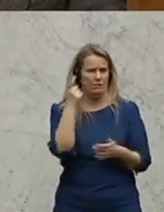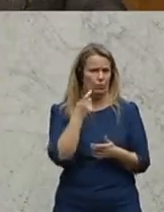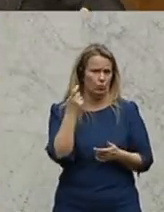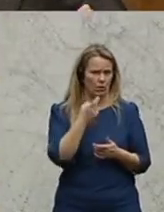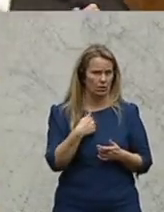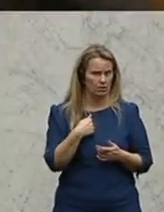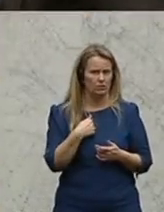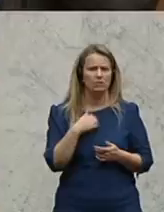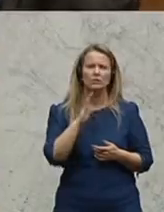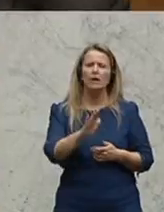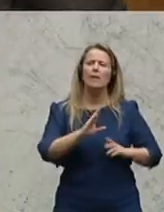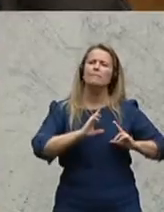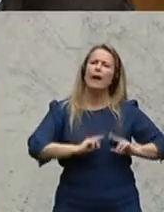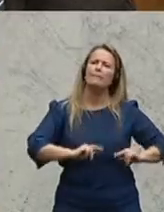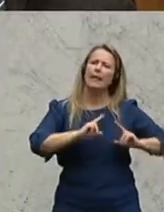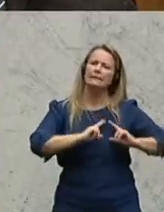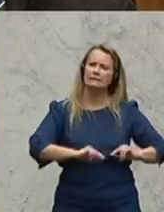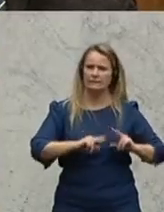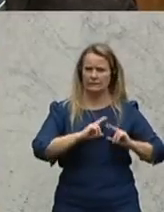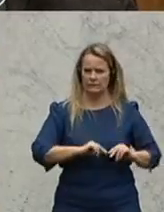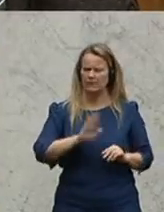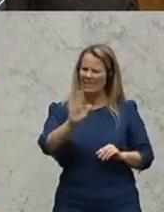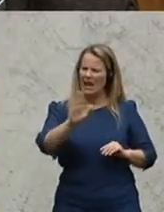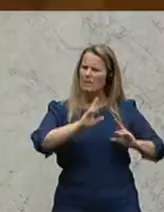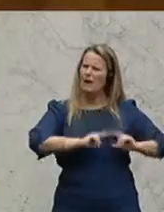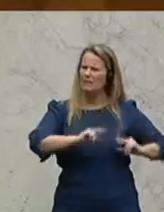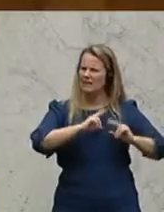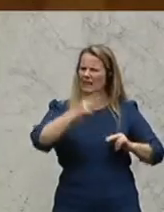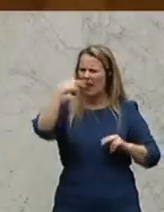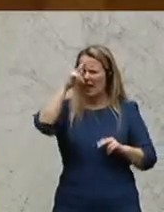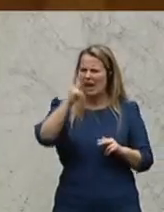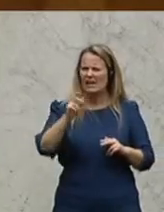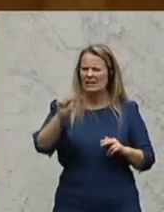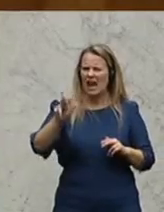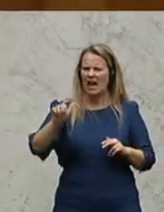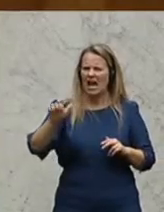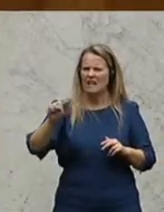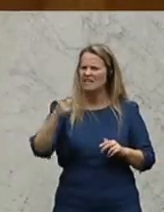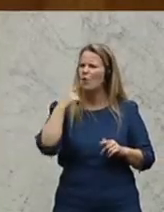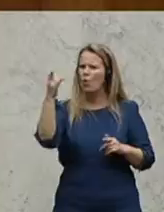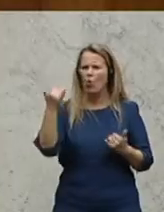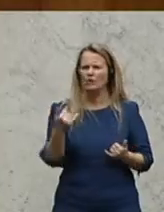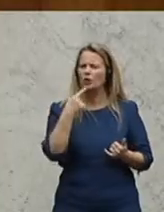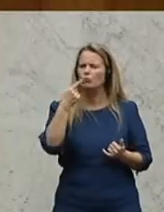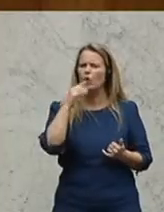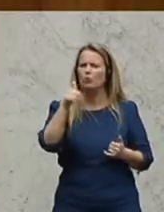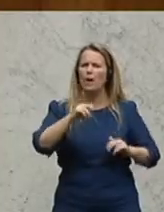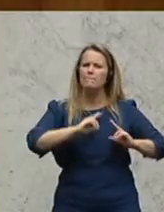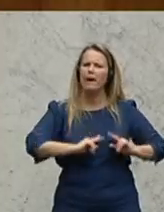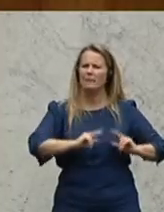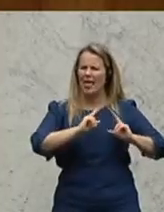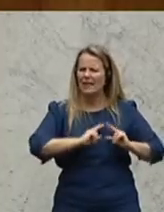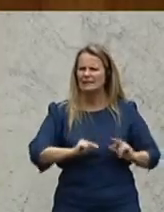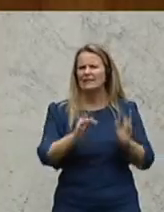Barmherzigkeit, Ihre Barmherzigkeit, der Herr Karas, der auch von Barmherzigkeit gesprochen hat und